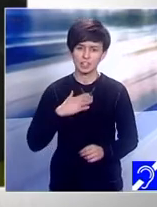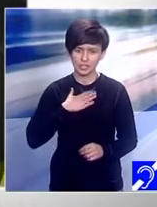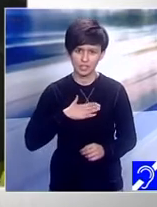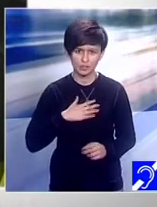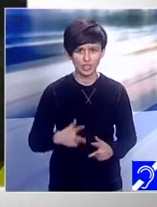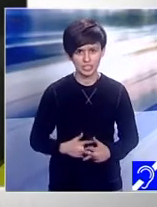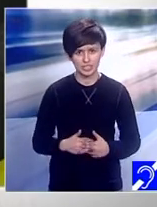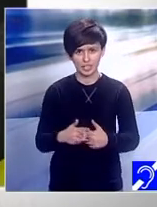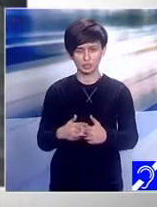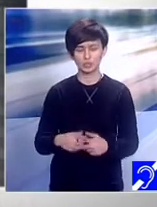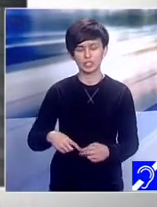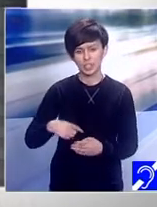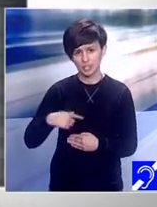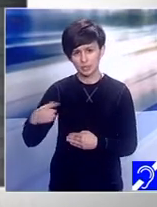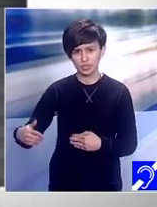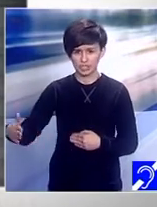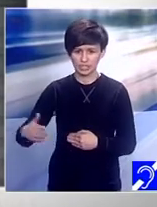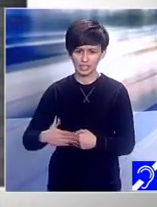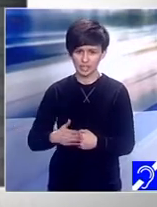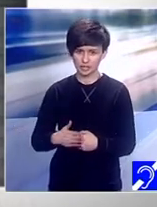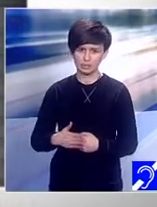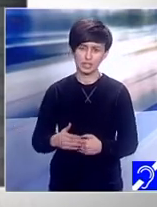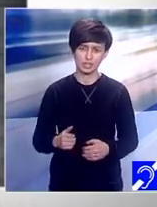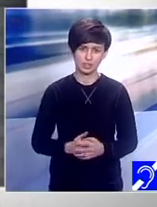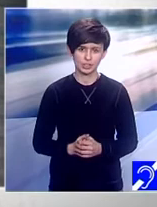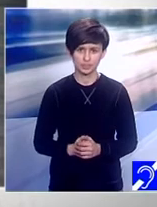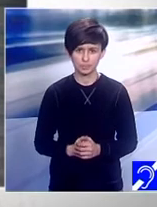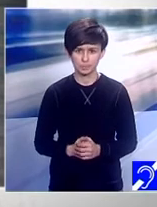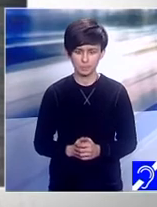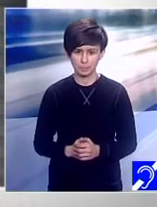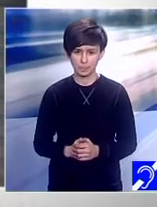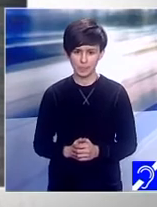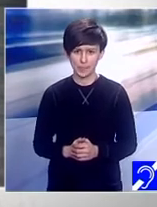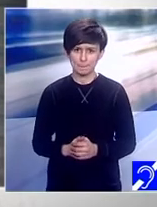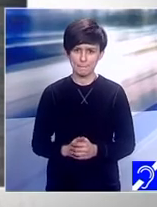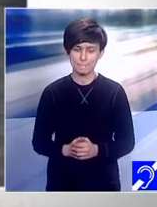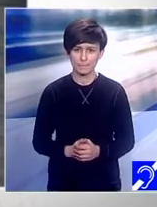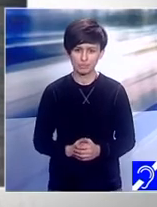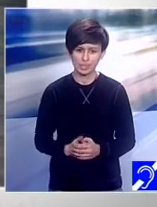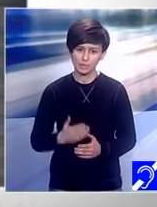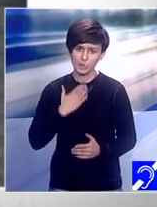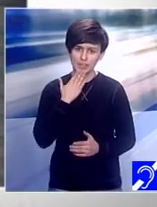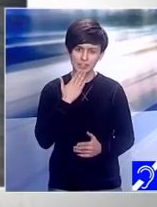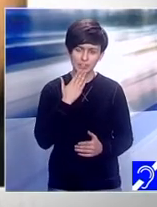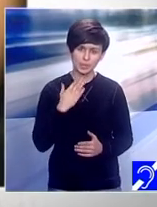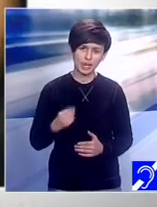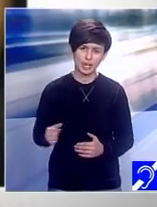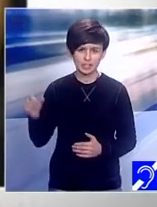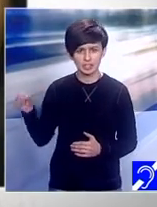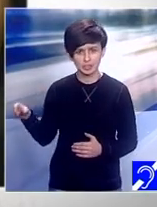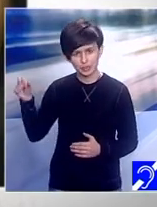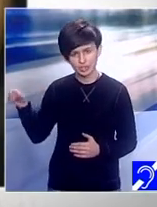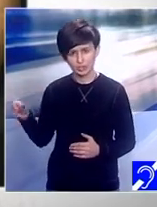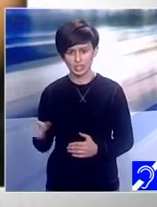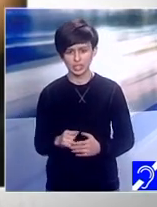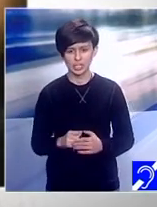pe ceilalți, de a sări în ajutor, de a fi alături de ceilalți. Din păcate, adesea aparținători sau persoane